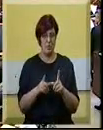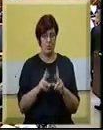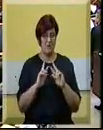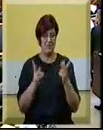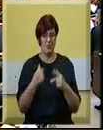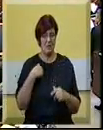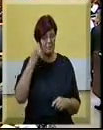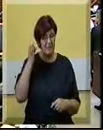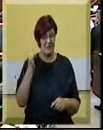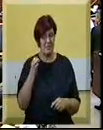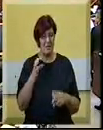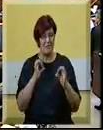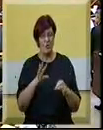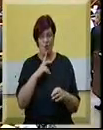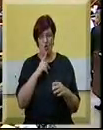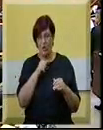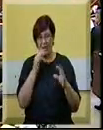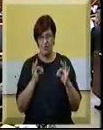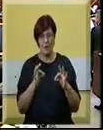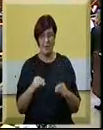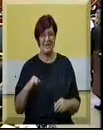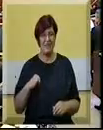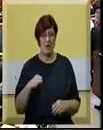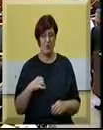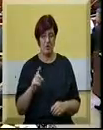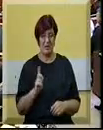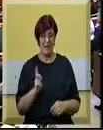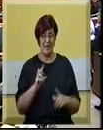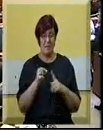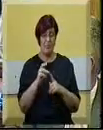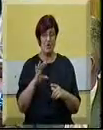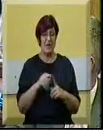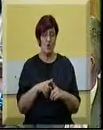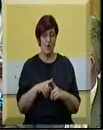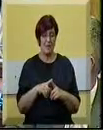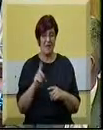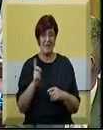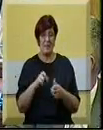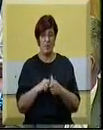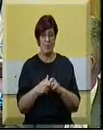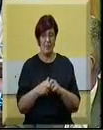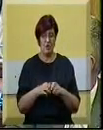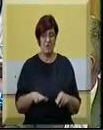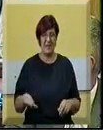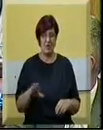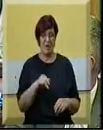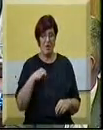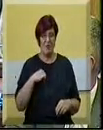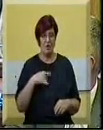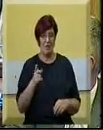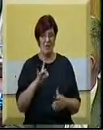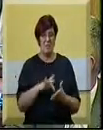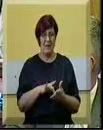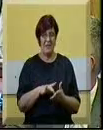Ja mislim, stvarno je i svako ko je normalan da Vojvodina nije protektorat i da nije sporna teritorija i da Vojvodina nije